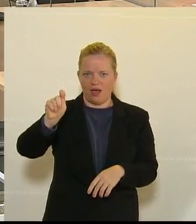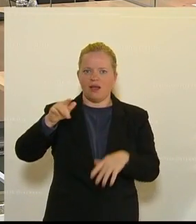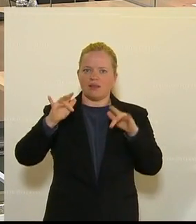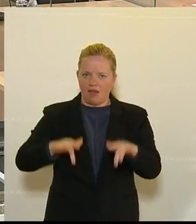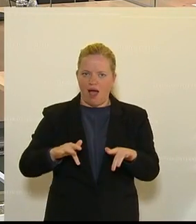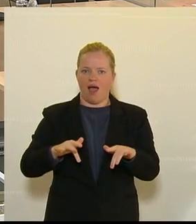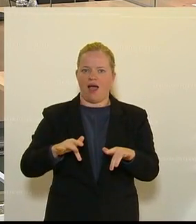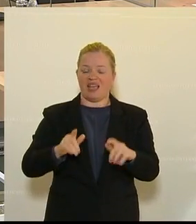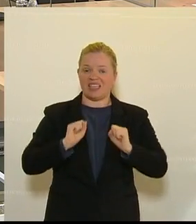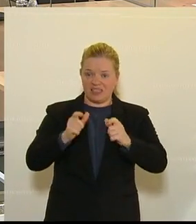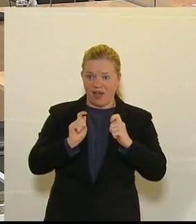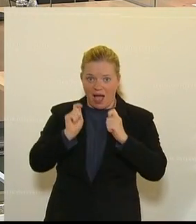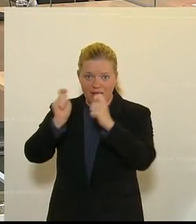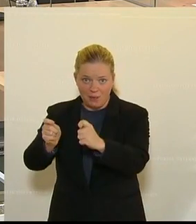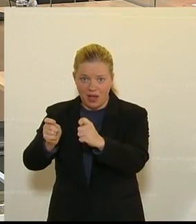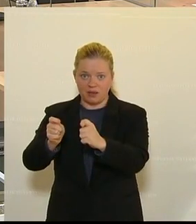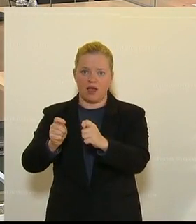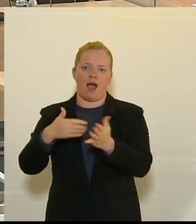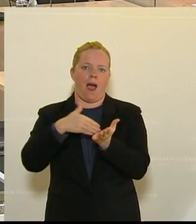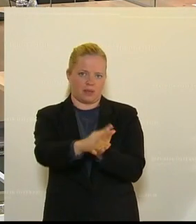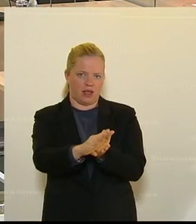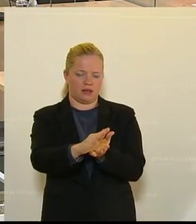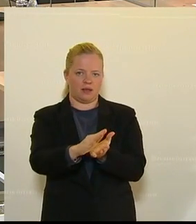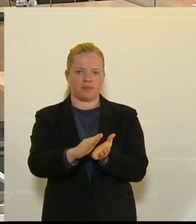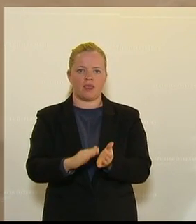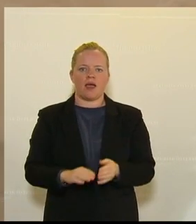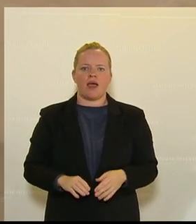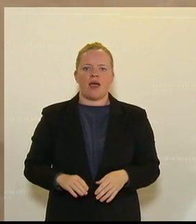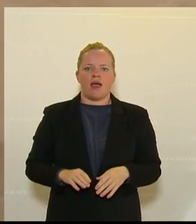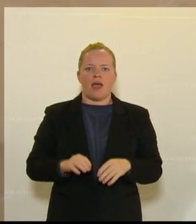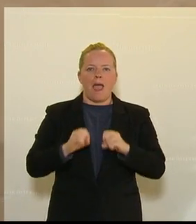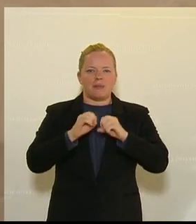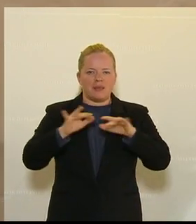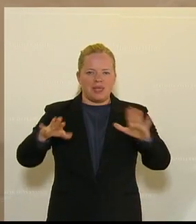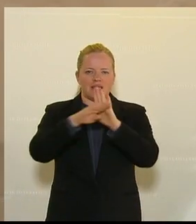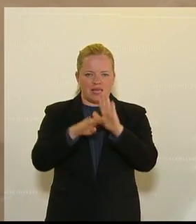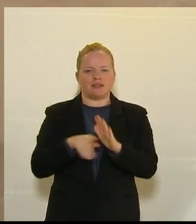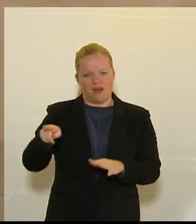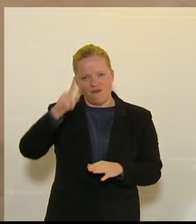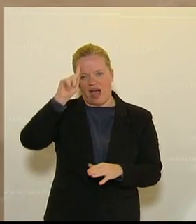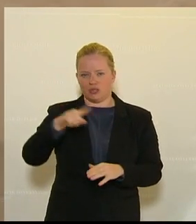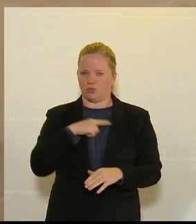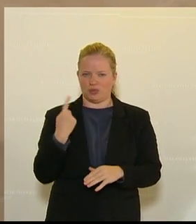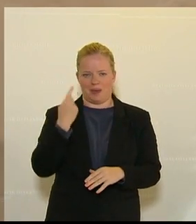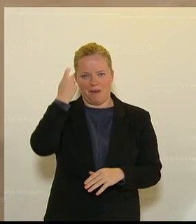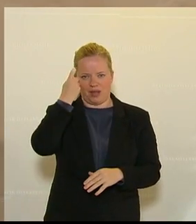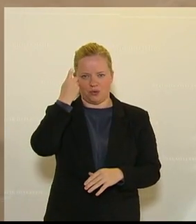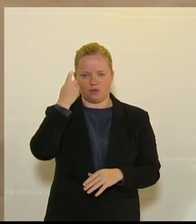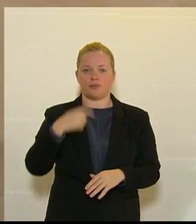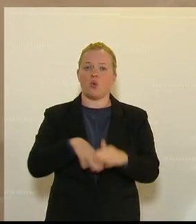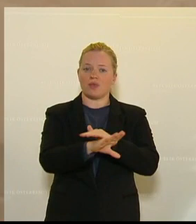ausgesetzt, abgelehnt. Sie wissen, zum Epidemiegesetz kennen Sie unsere Position. Unternehmer sind gemäß